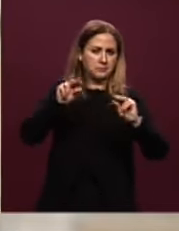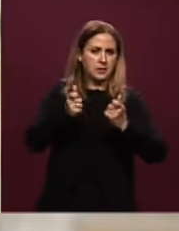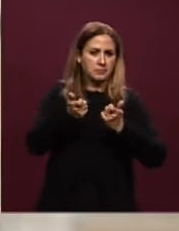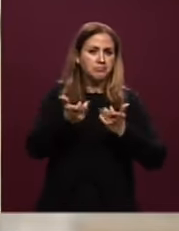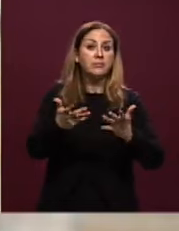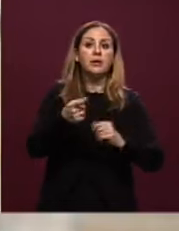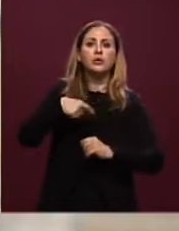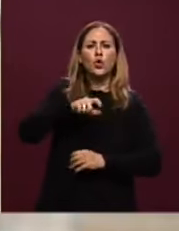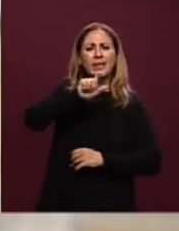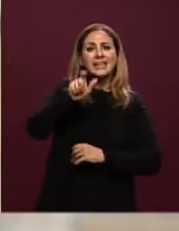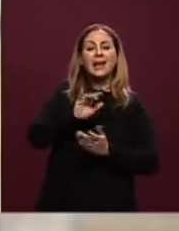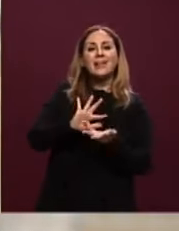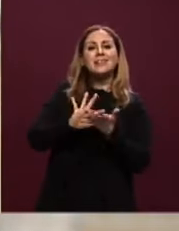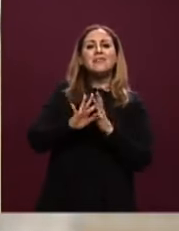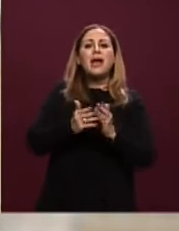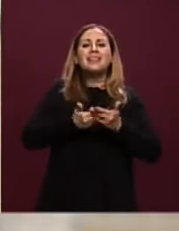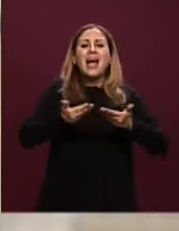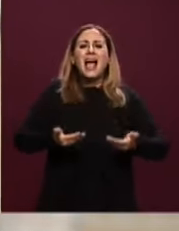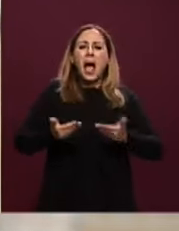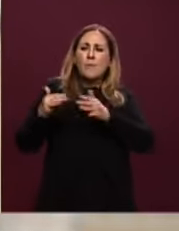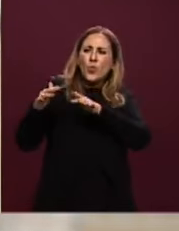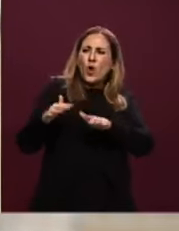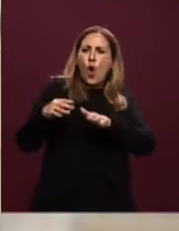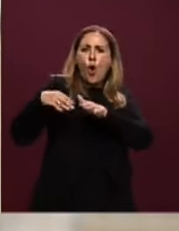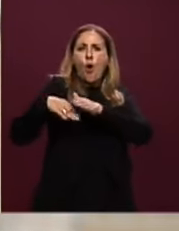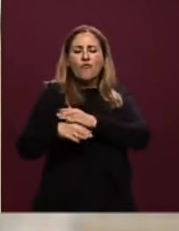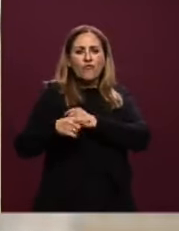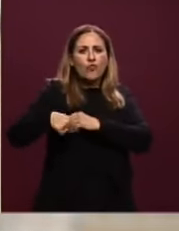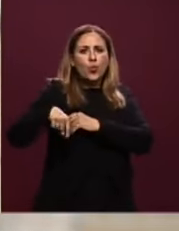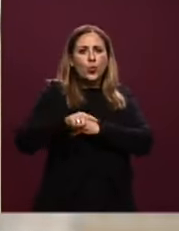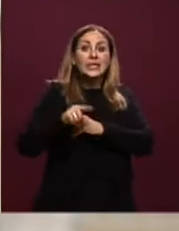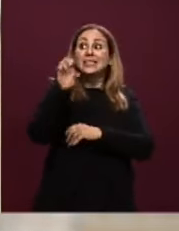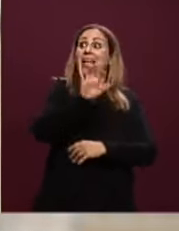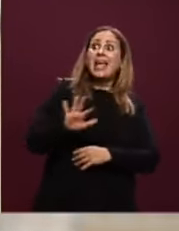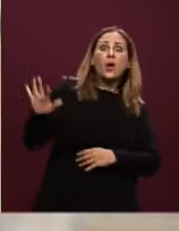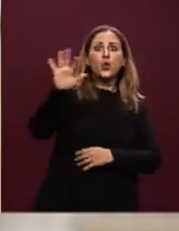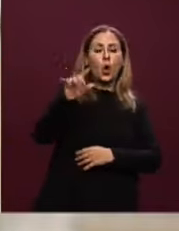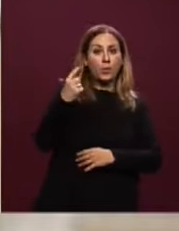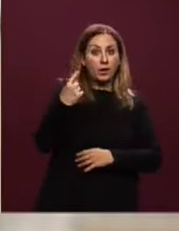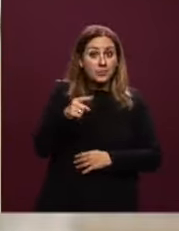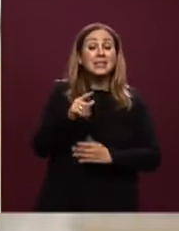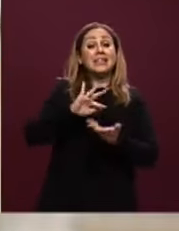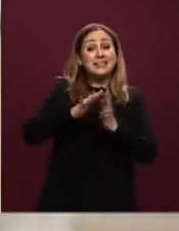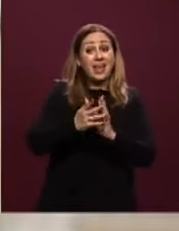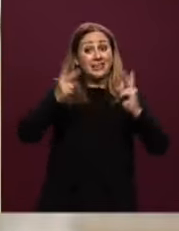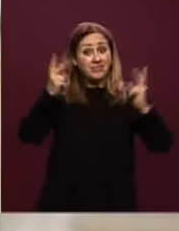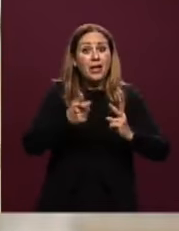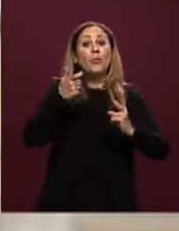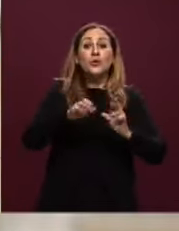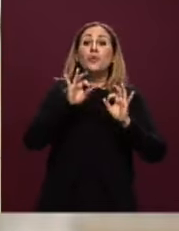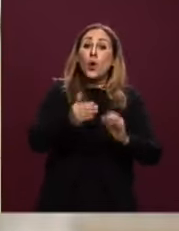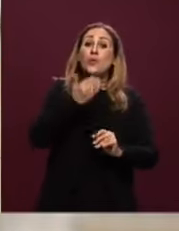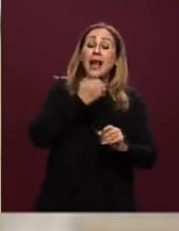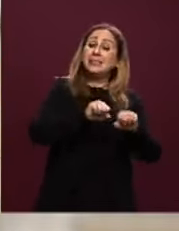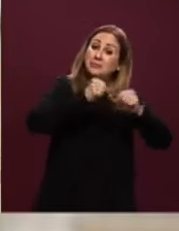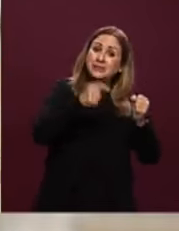profughi d'Europa, sarà più vicina alla realtà proprio per effetto del patto sull'immigrazione e sull'asilo, perché il